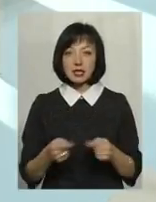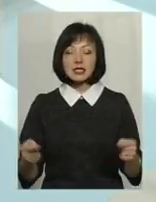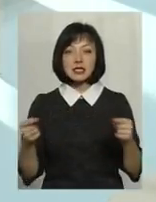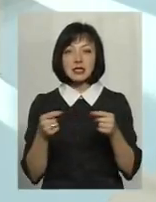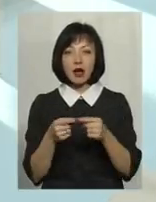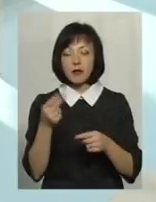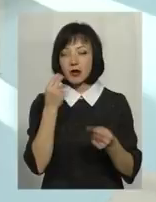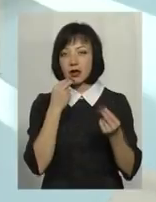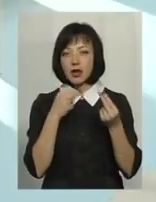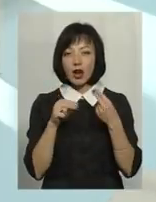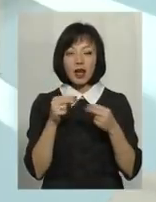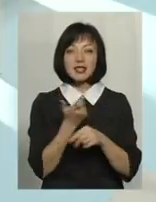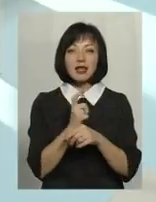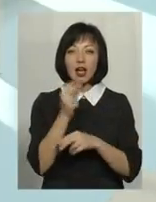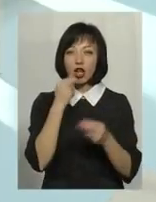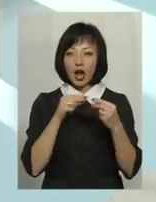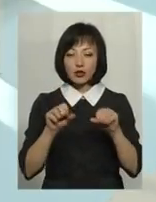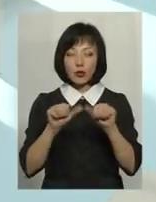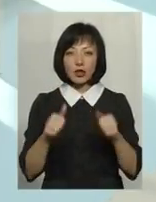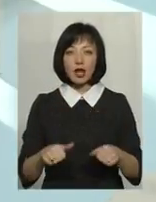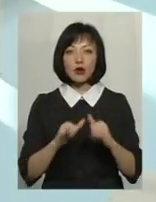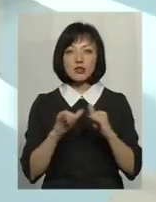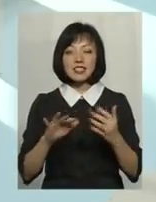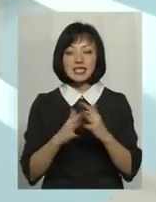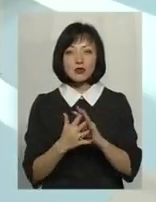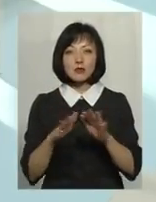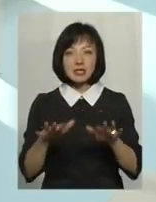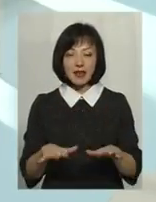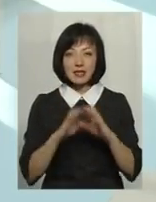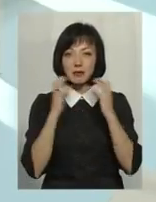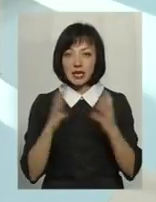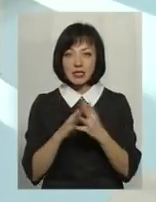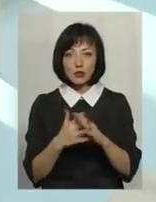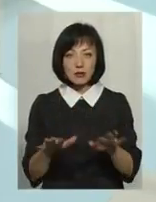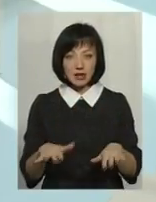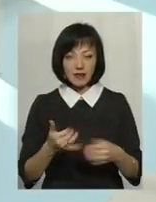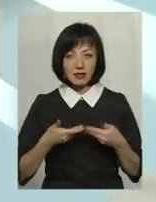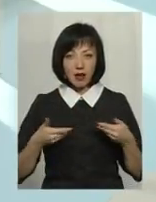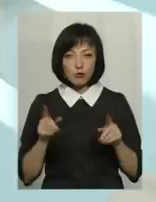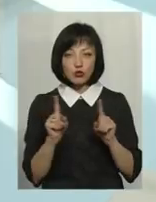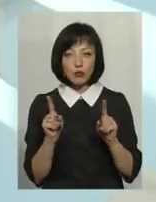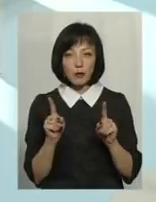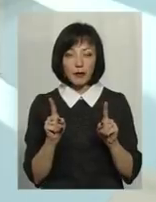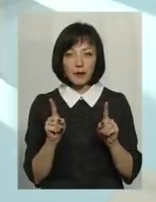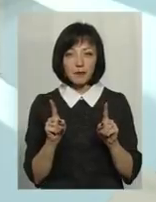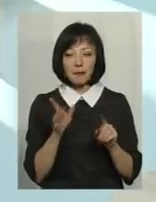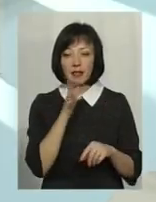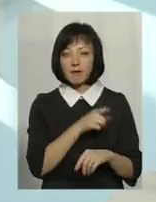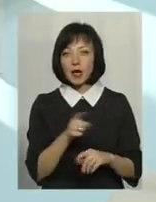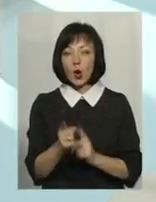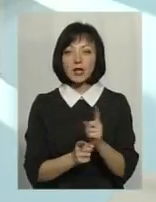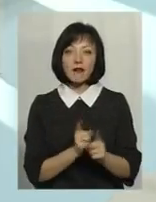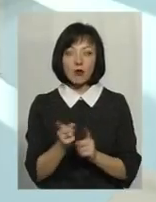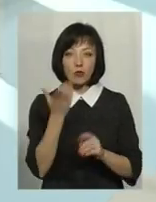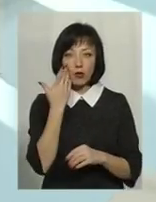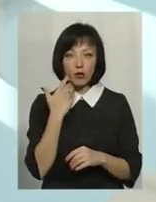кращої моделі, як розвинути сільську місцевість і зберегти сільську місцевість нам, щоб вона і в період реформ, коли